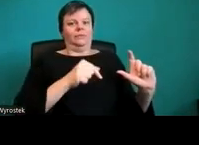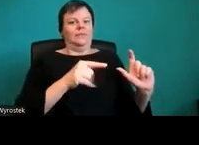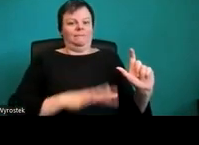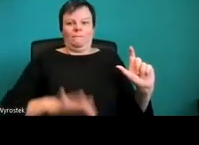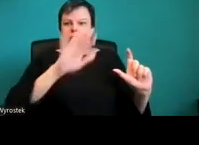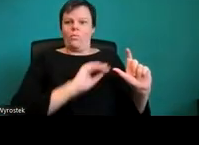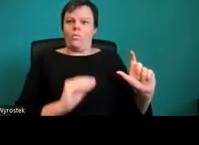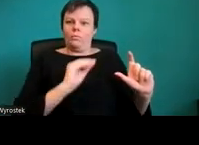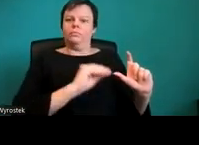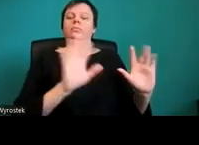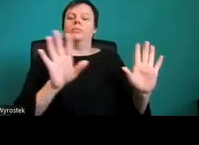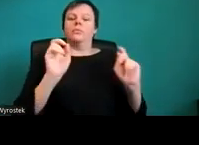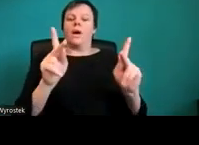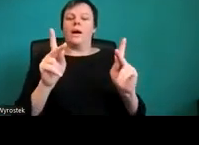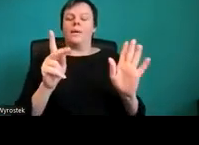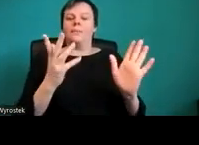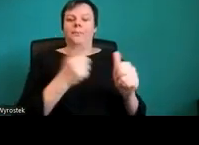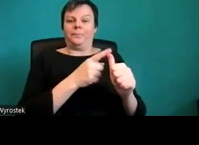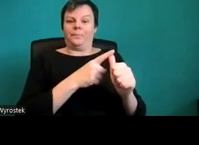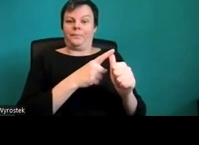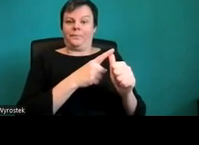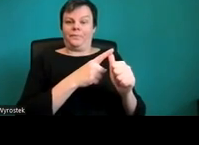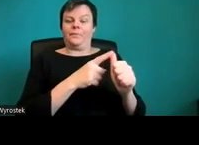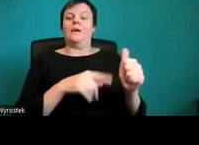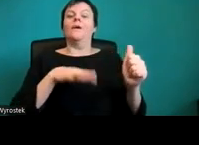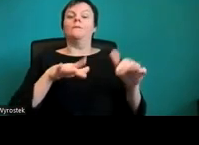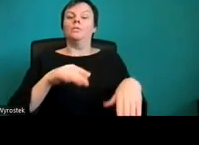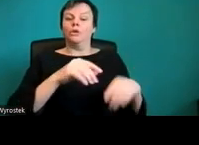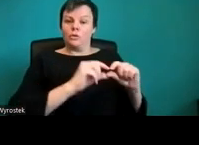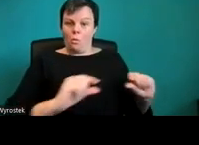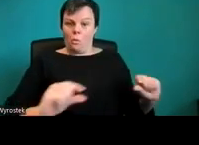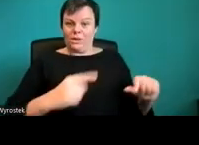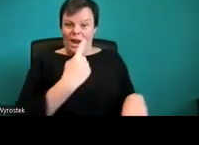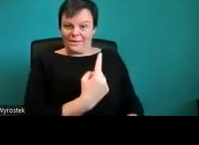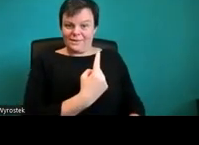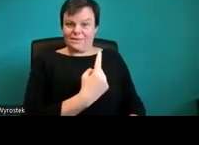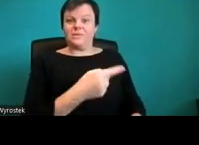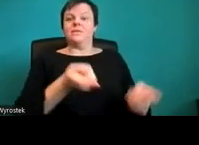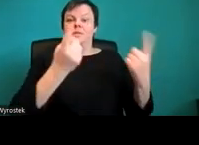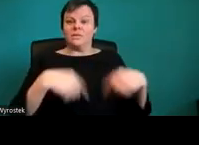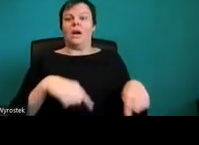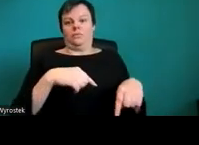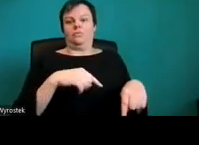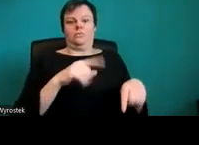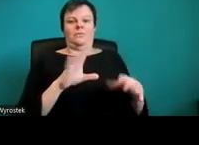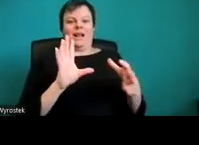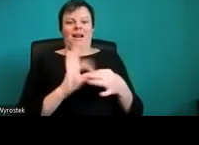okay, 1, Fußnote 1. Und dann könnte ich den Link hier hinterlegen.